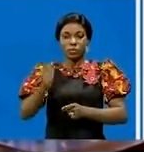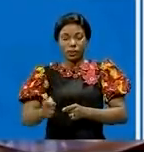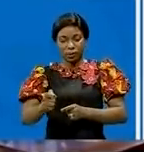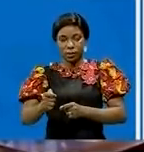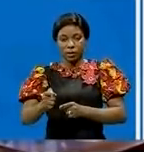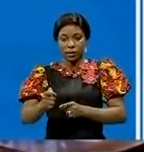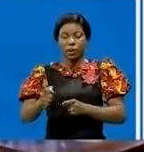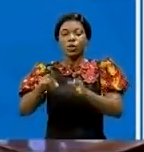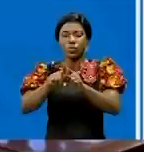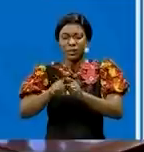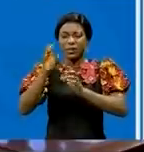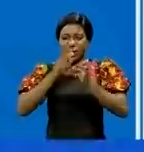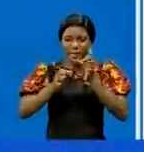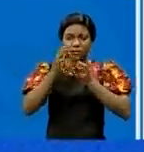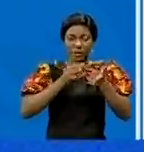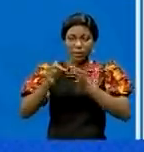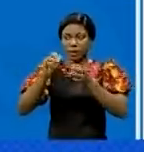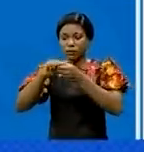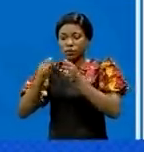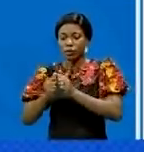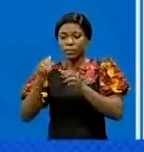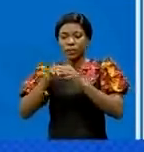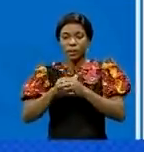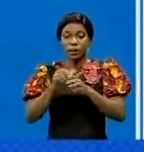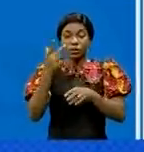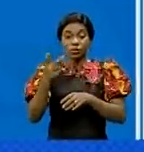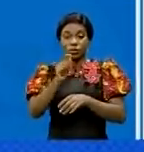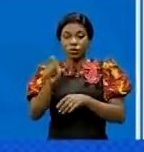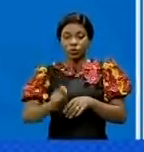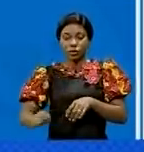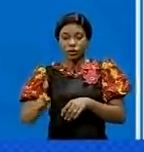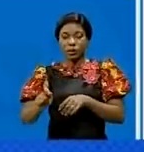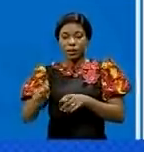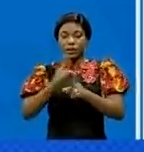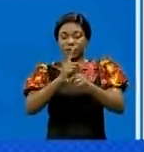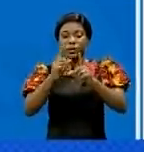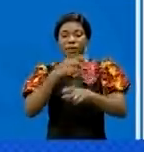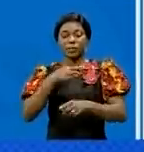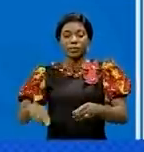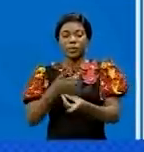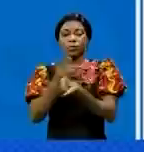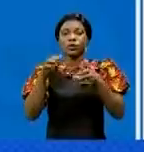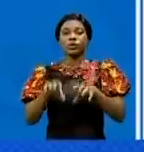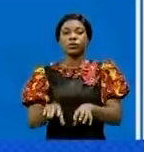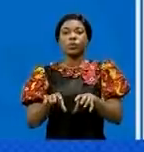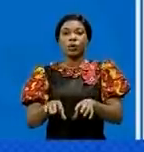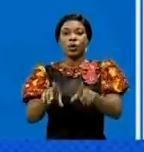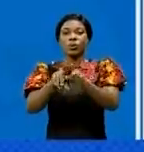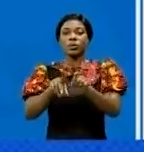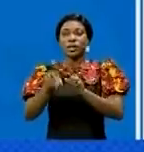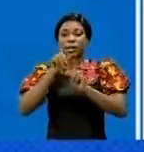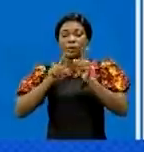account à lui brosser la situation dans les trois zones de défense dans la République démocratique du Congo. La situation est